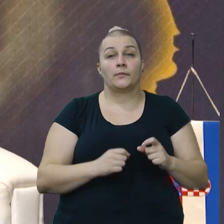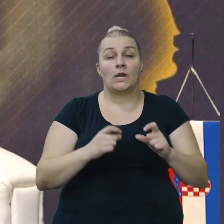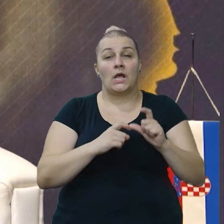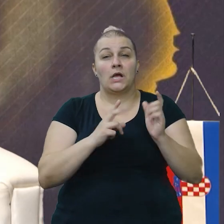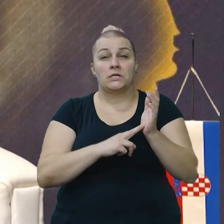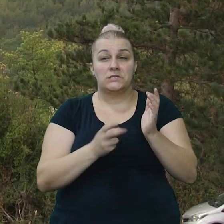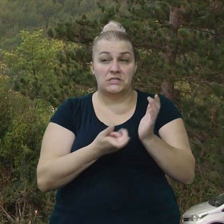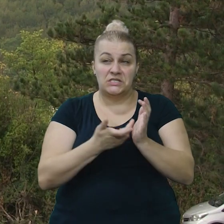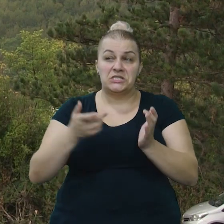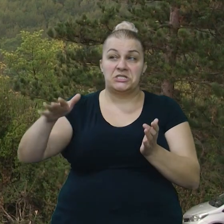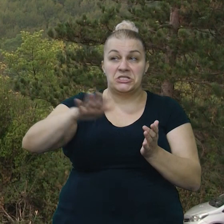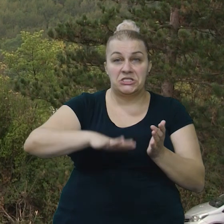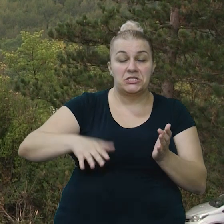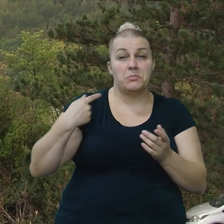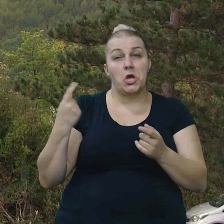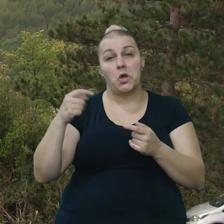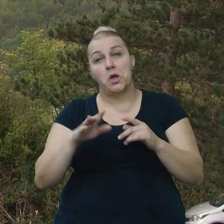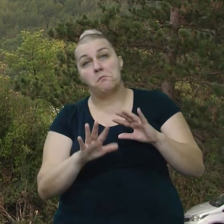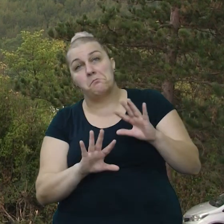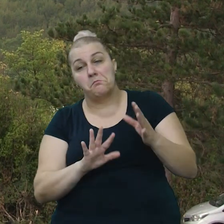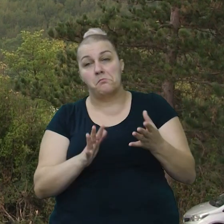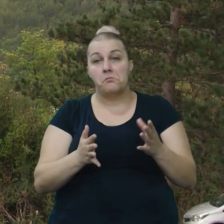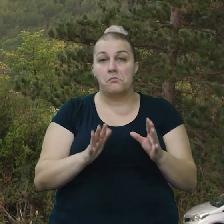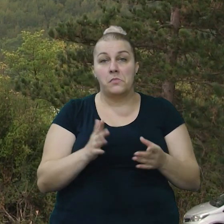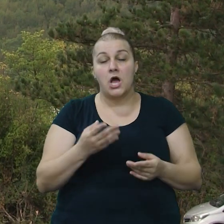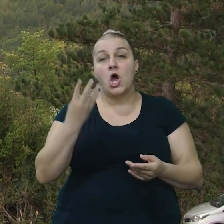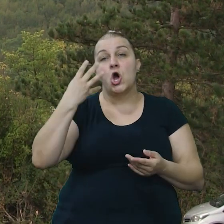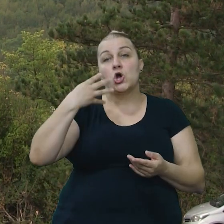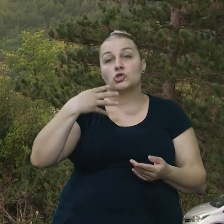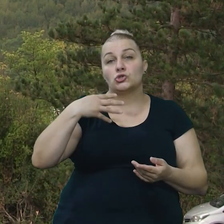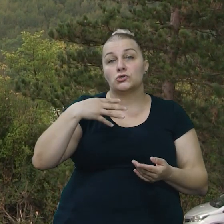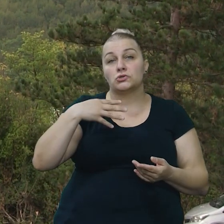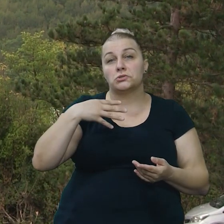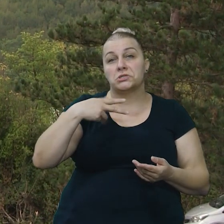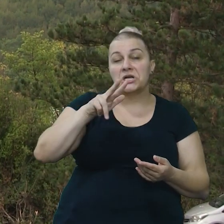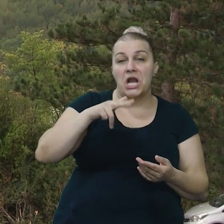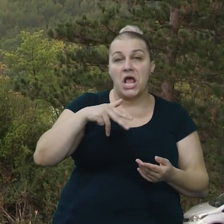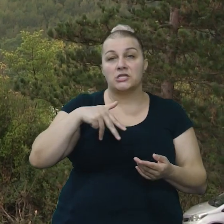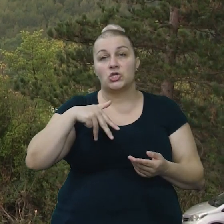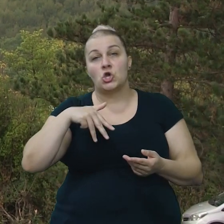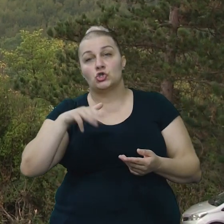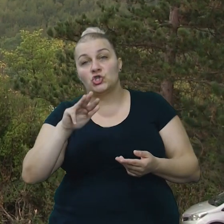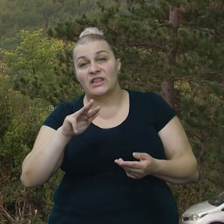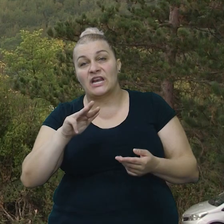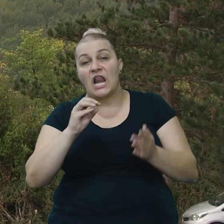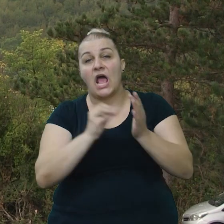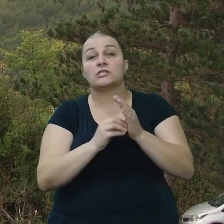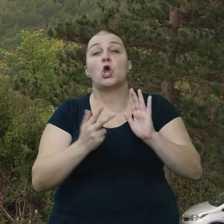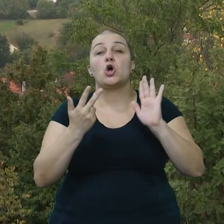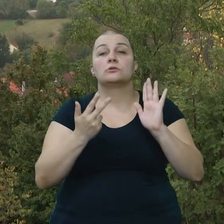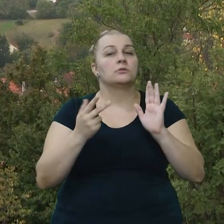došli, recimo, od prilike, ću reći, oko 14. 13. 14. 8.